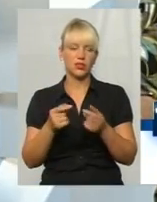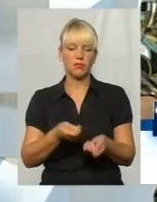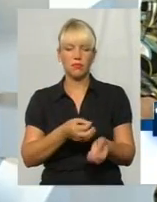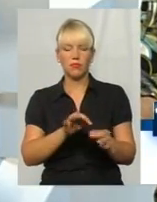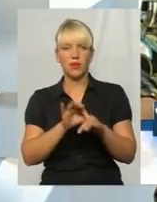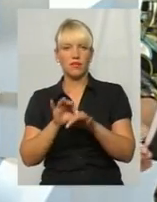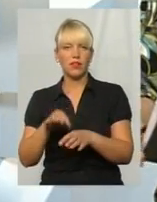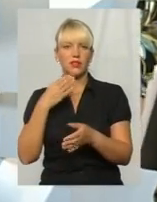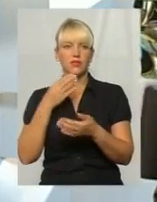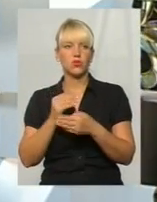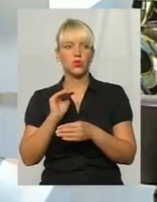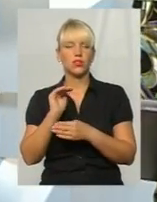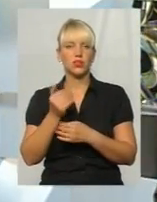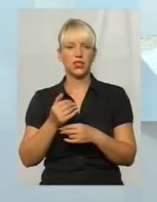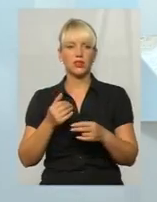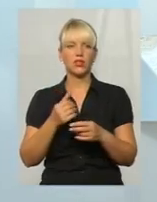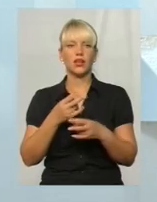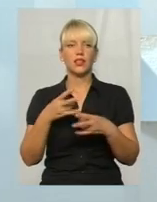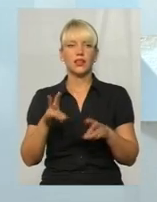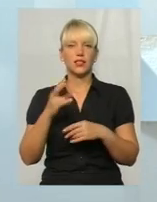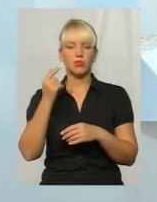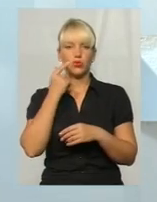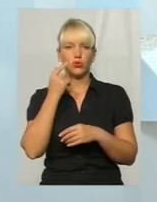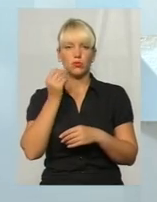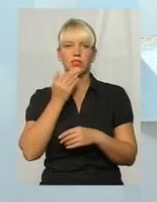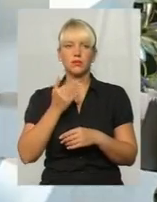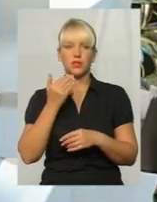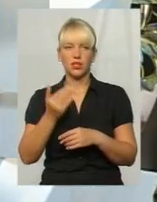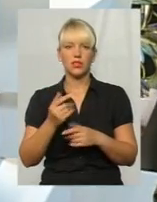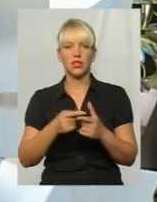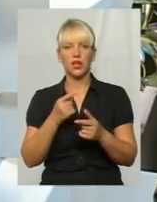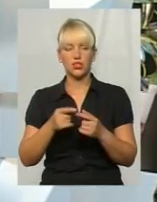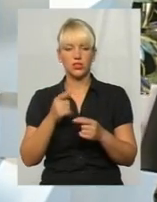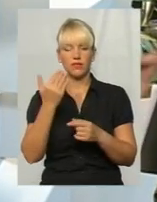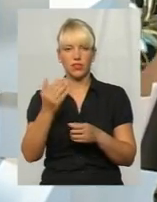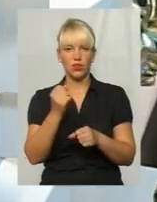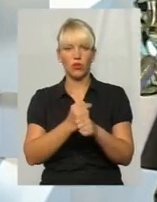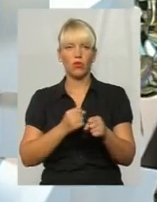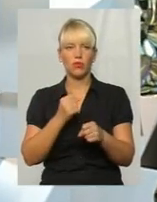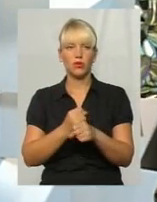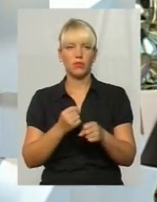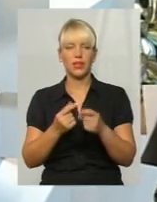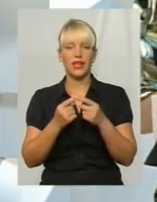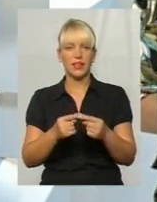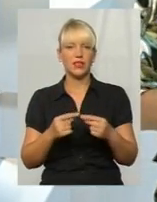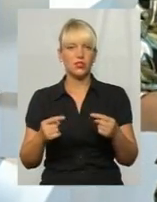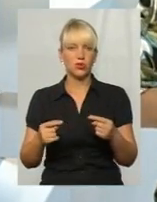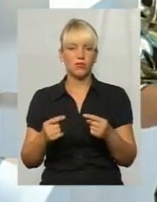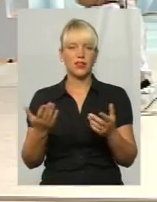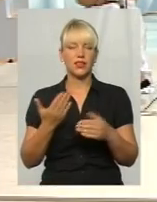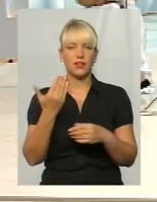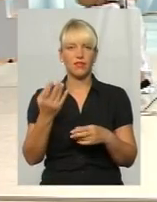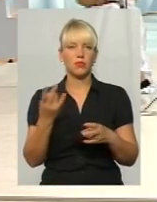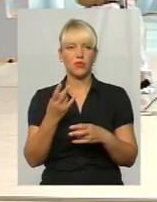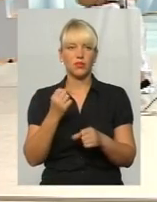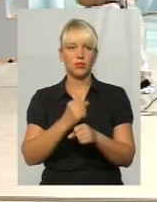прийшли самі, не варто соромитися і запитати, а чи обробили ви інструмент, яким ви маєте